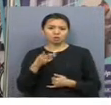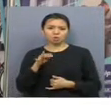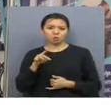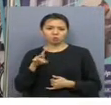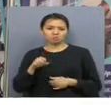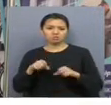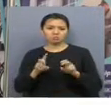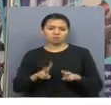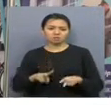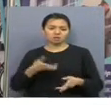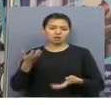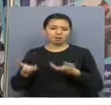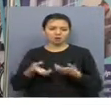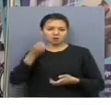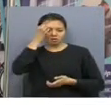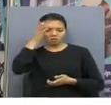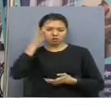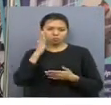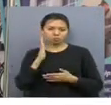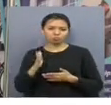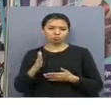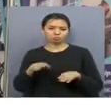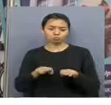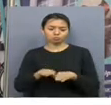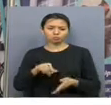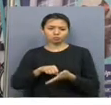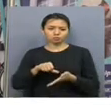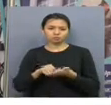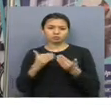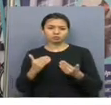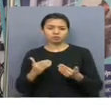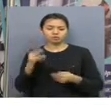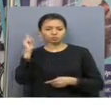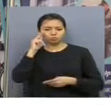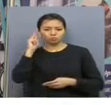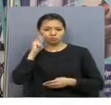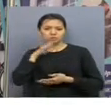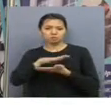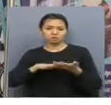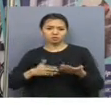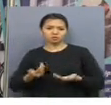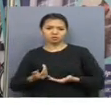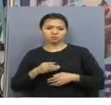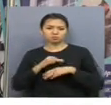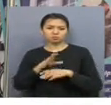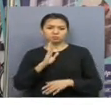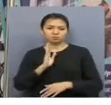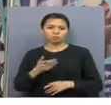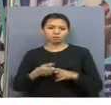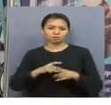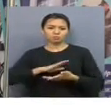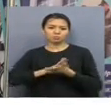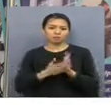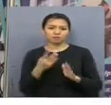мамандарын дайында айтын оқытушы қалымдарда шет қалымайды. Кәсберлердің айтыңша оқытушыларға да жағдай жас алып отыр. Бұл келісім